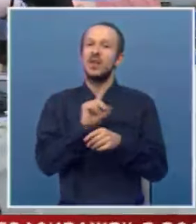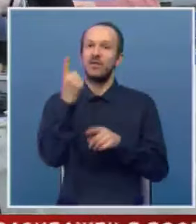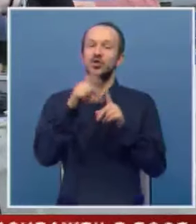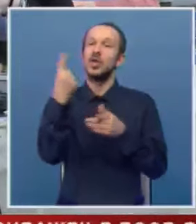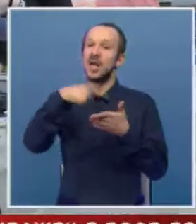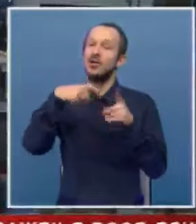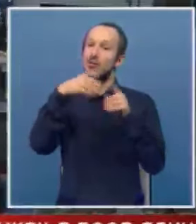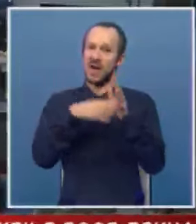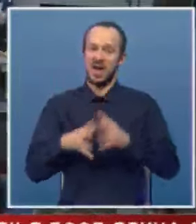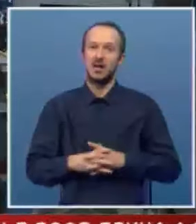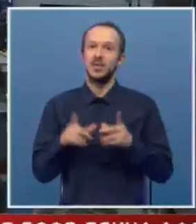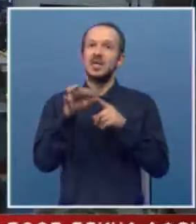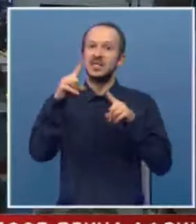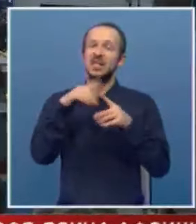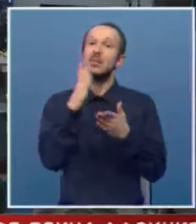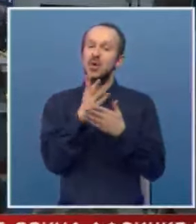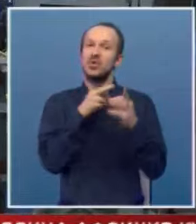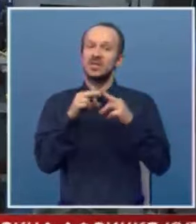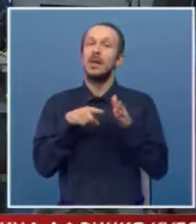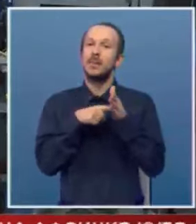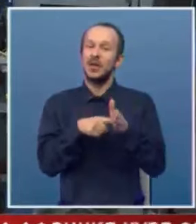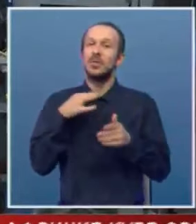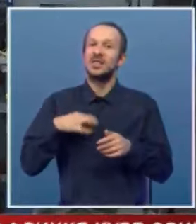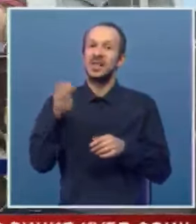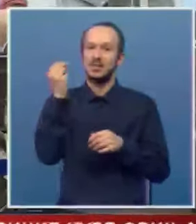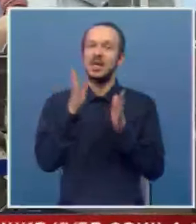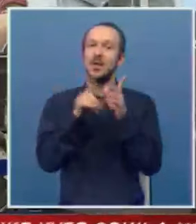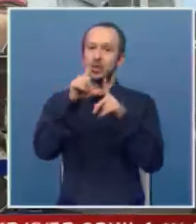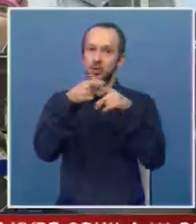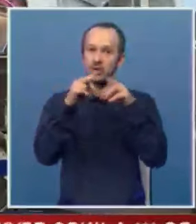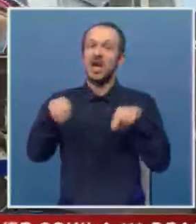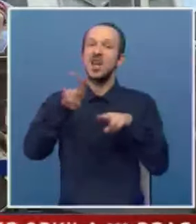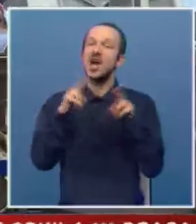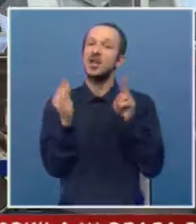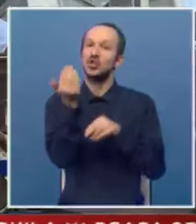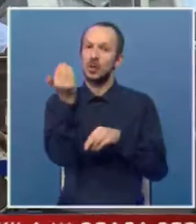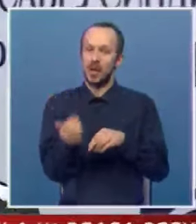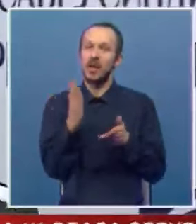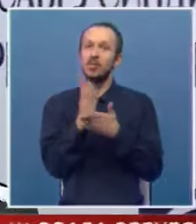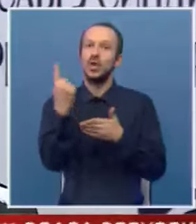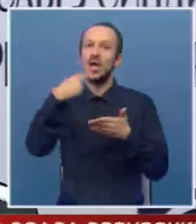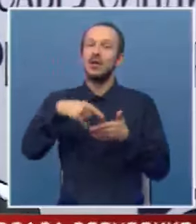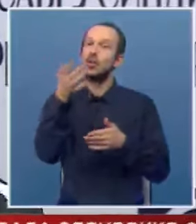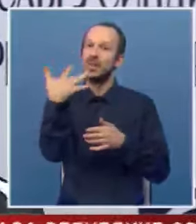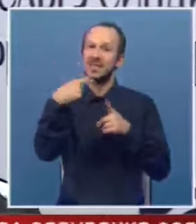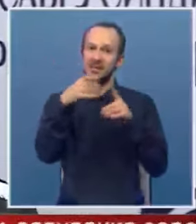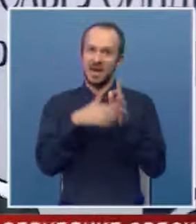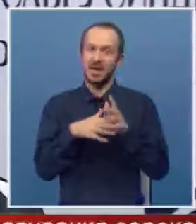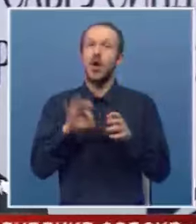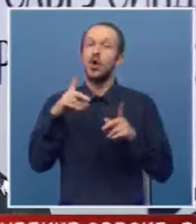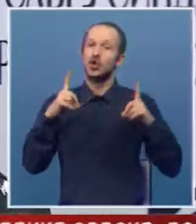od 1000 maraka. Sindikat je bio za prijedlog prijesednika Srpske Milorada Dodika da najniža plata bude 1050 maraka.